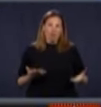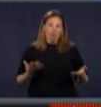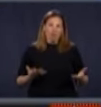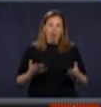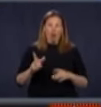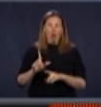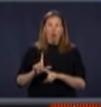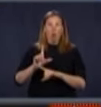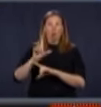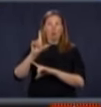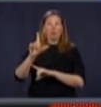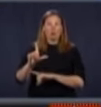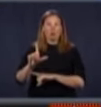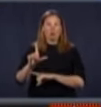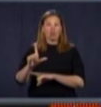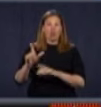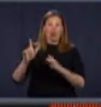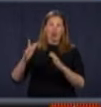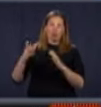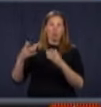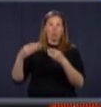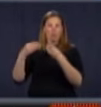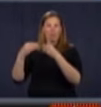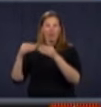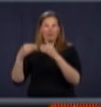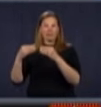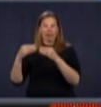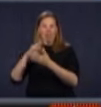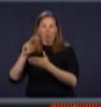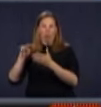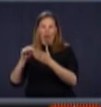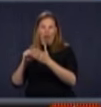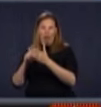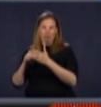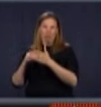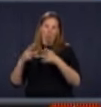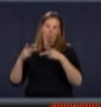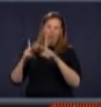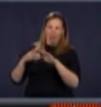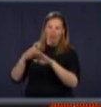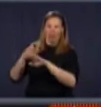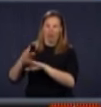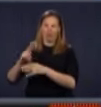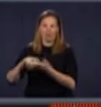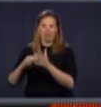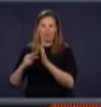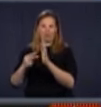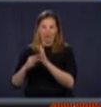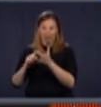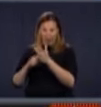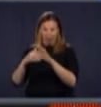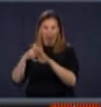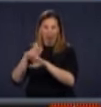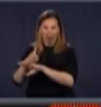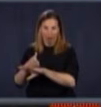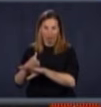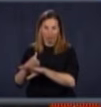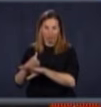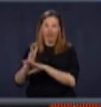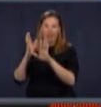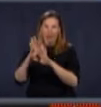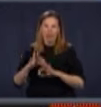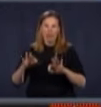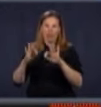lundi prochain, rouvrir les commerces dans le Grand Montréal et on demande que les gens dans les commerces portent le masque. Donc,